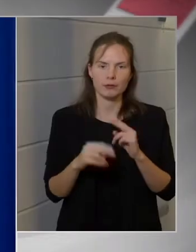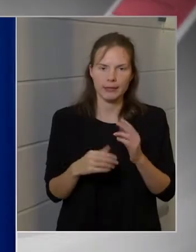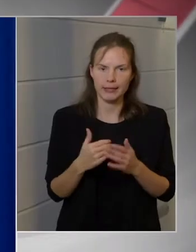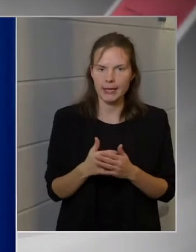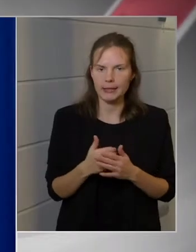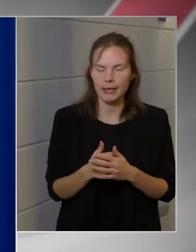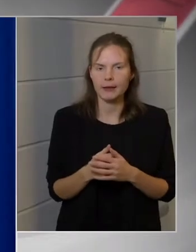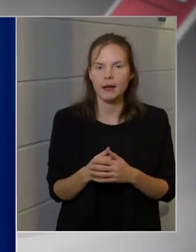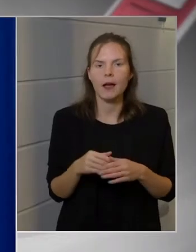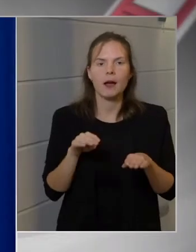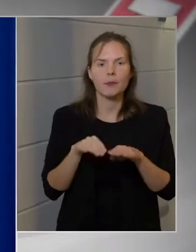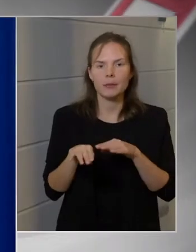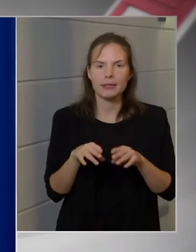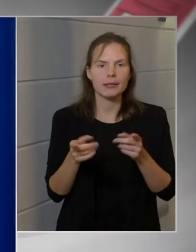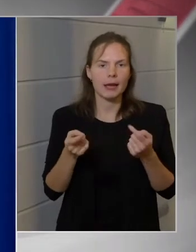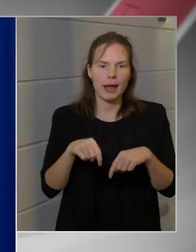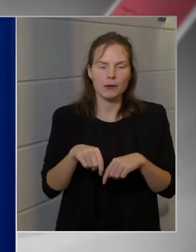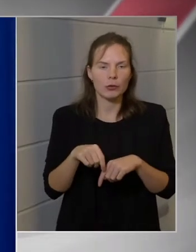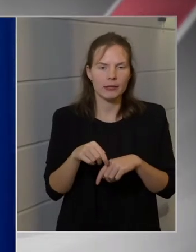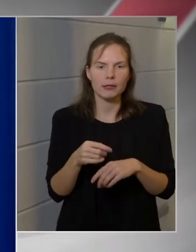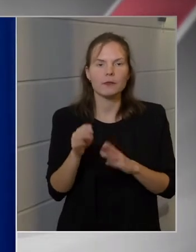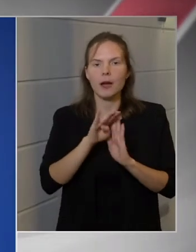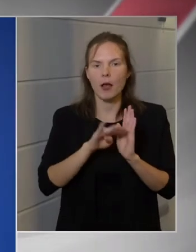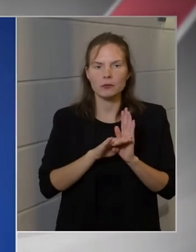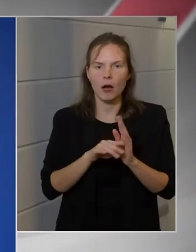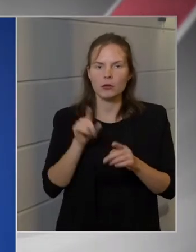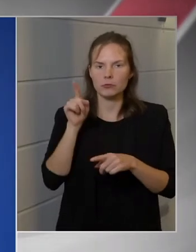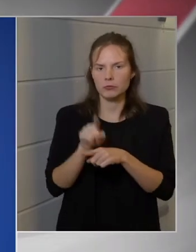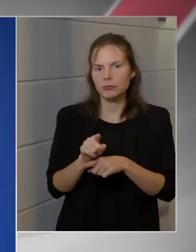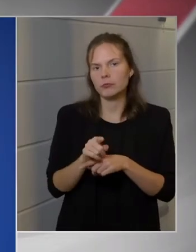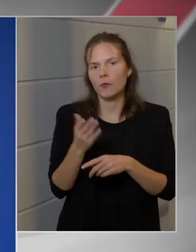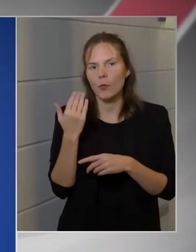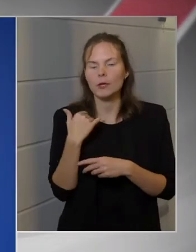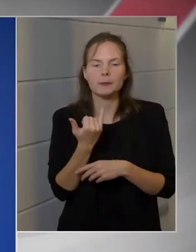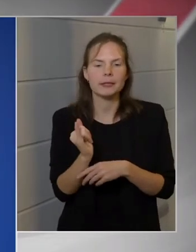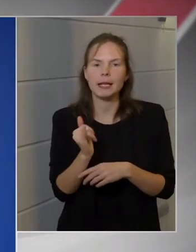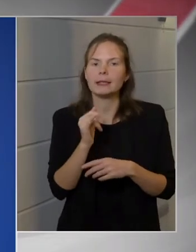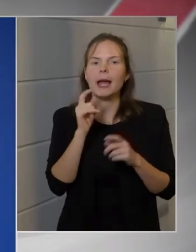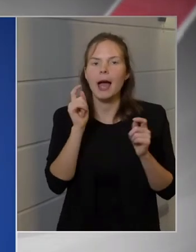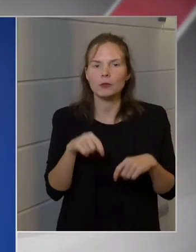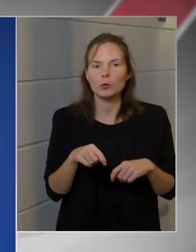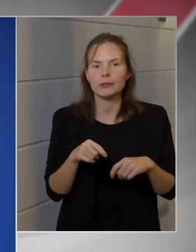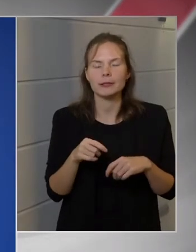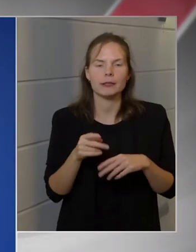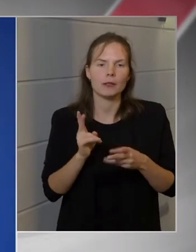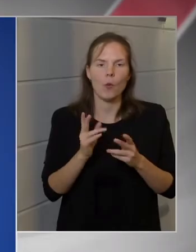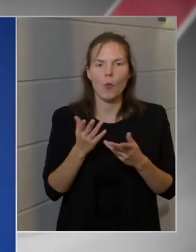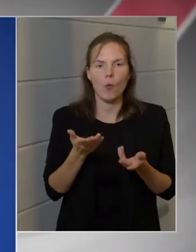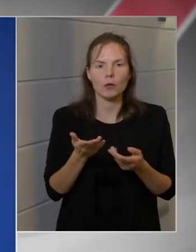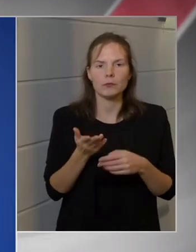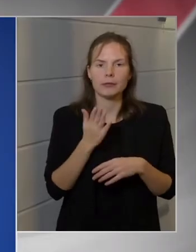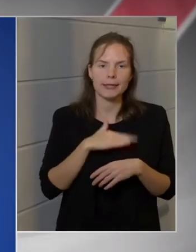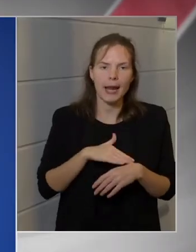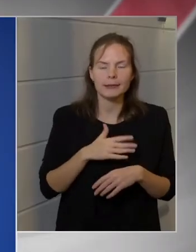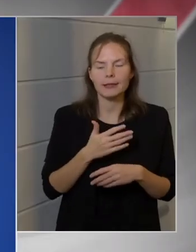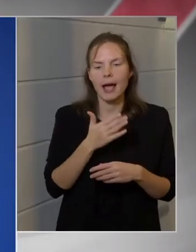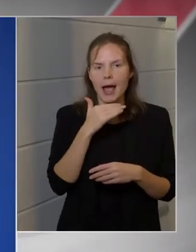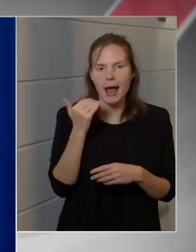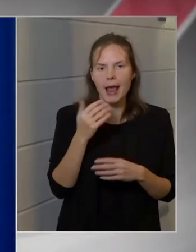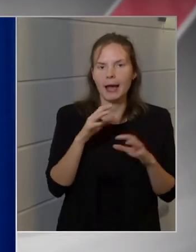el. Egy miniszterelnöki feladatszabás volt, tehát mindenki eldönti, hogy a miniszterelnöki feladatszabásnak eleget kívánt lenni, vagy sem.